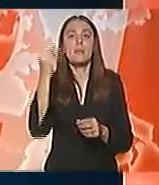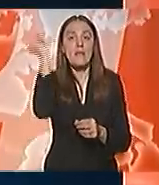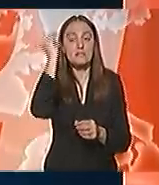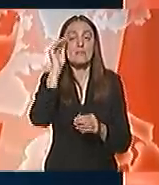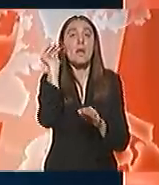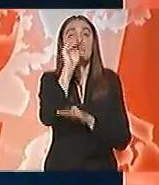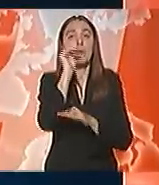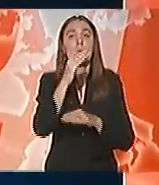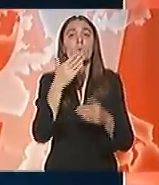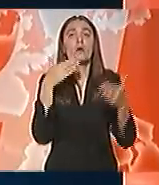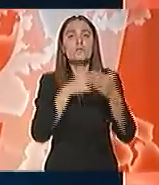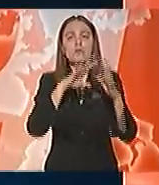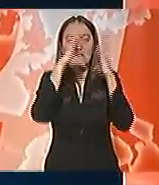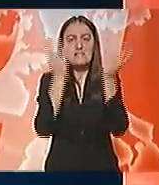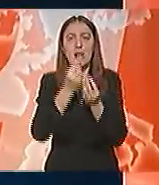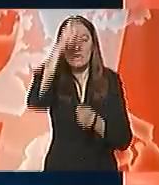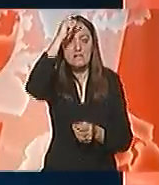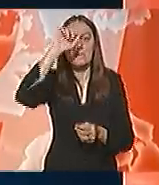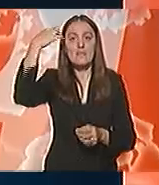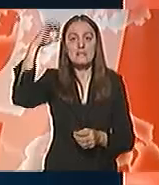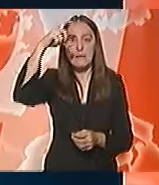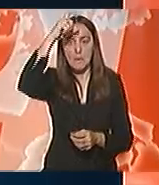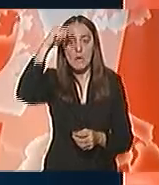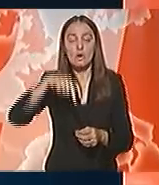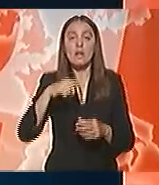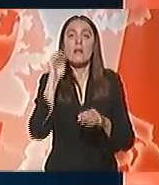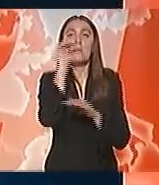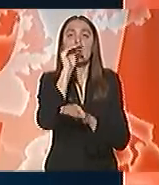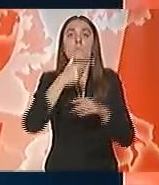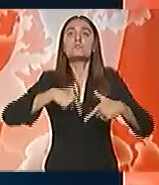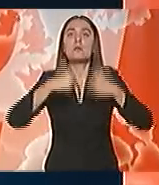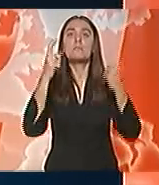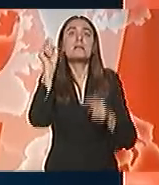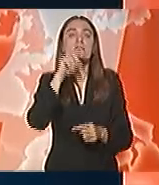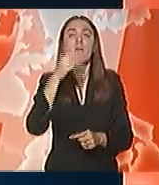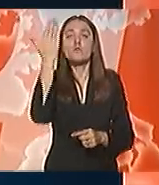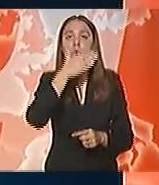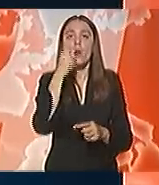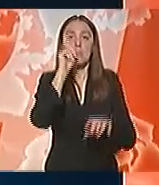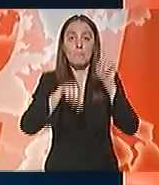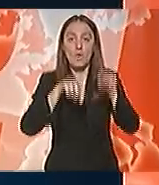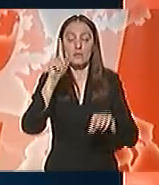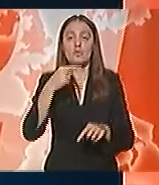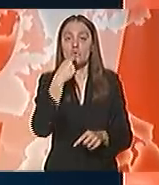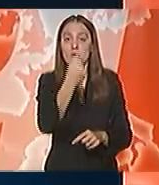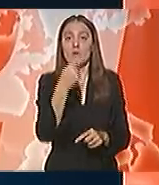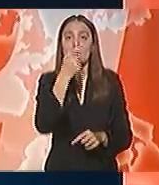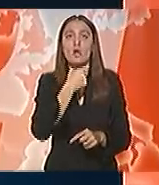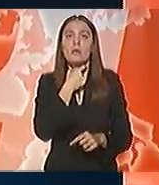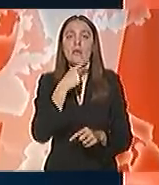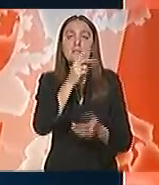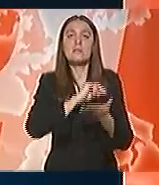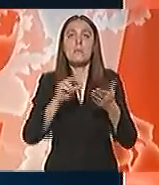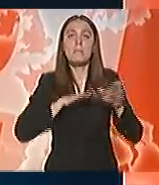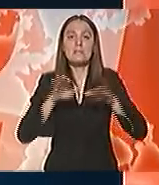Preporuka se odnosi na celu Srbiju, a ne samo na Beograd. O preporuci se izjašnjava svaka škola pojedinačno rečenoj agenciji BETA u Resonu